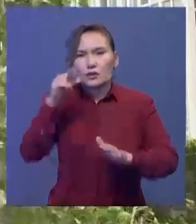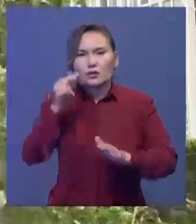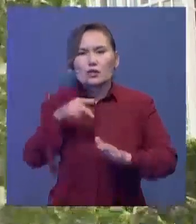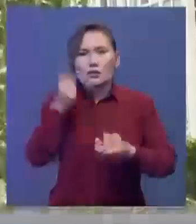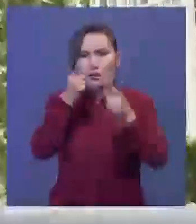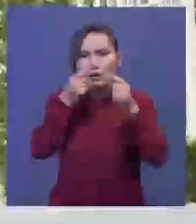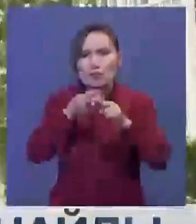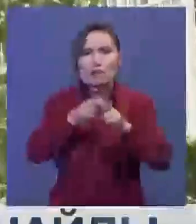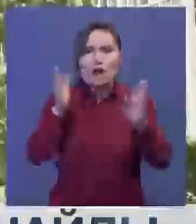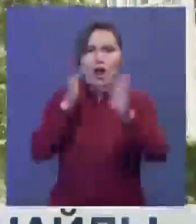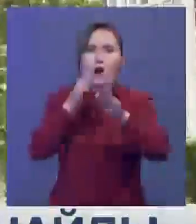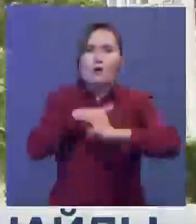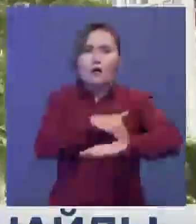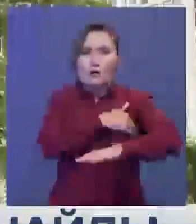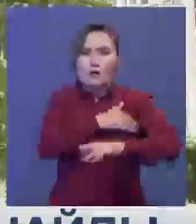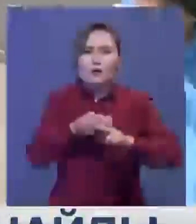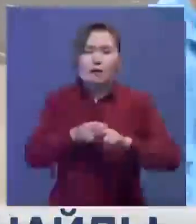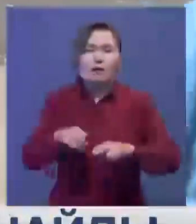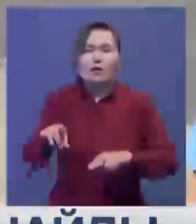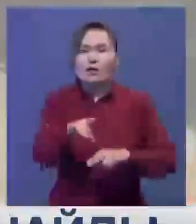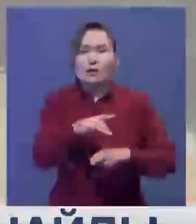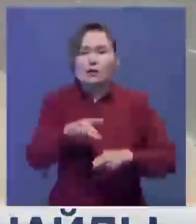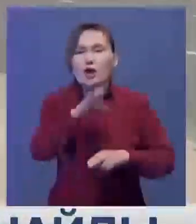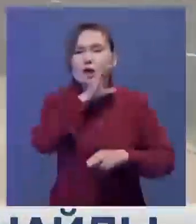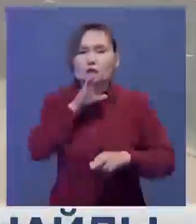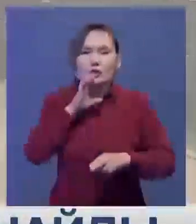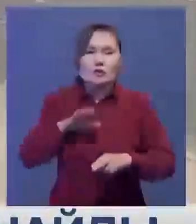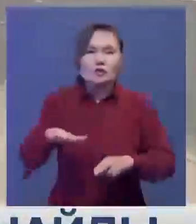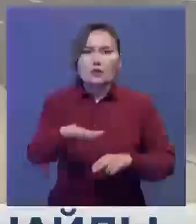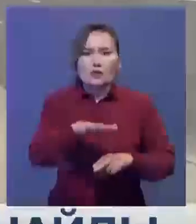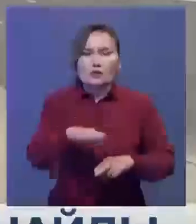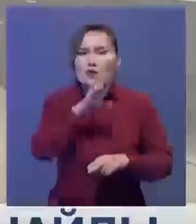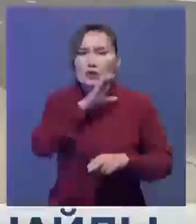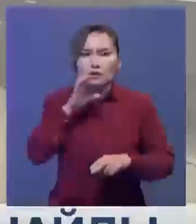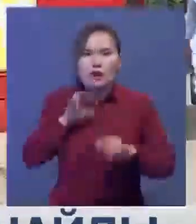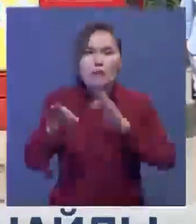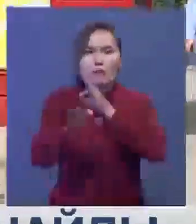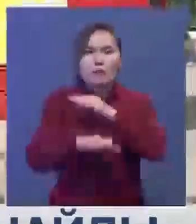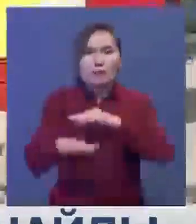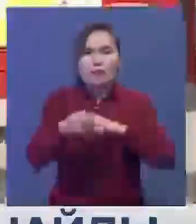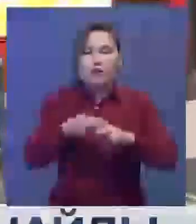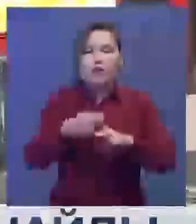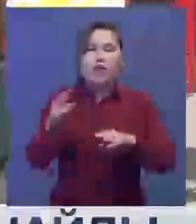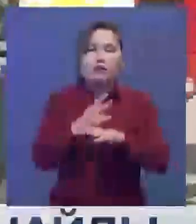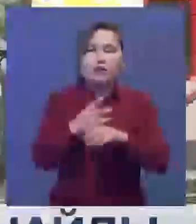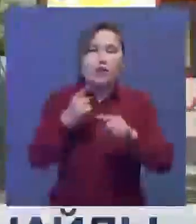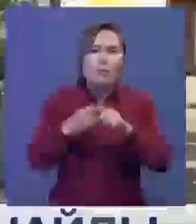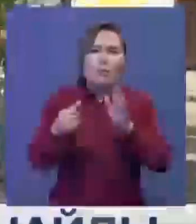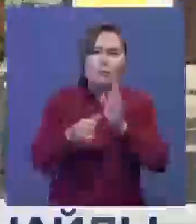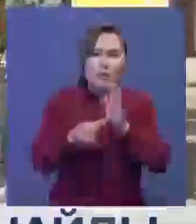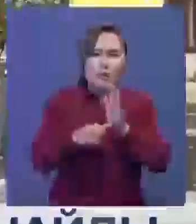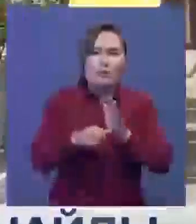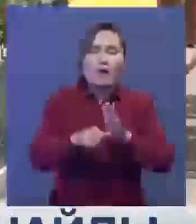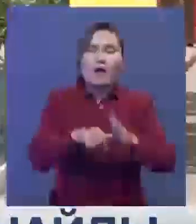жаса бұдырым. Ауа температуры асына келетін болсақ. Республиканың сол түстігінде және сол түстік батысында түнде плюс 6